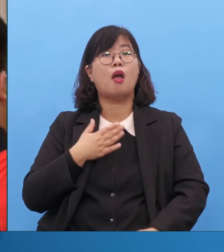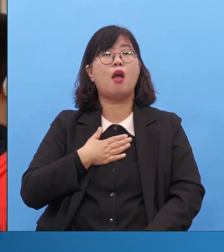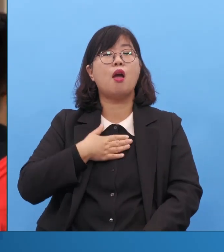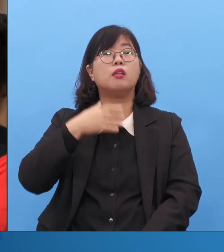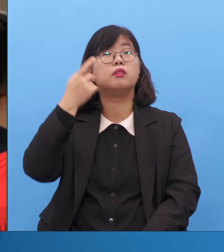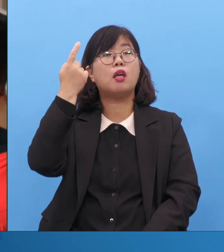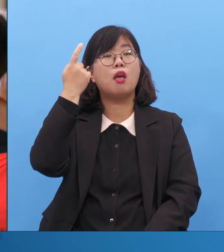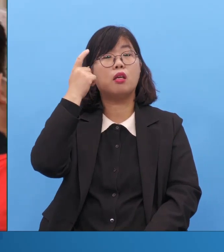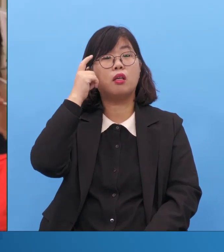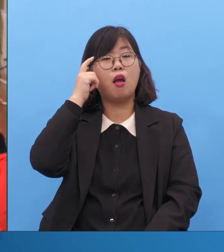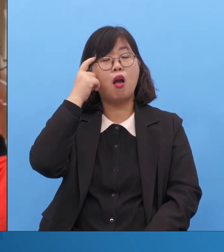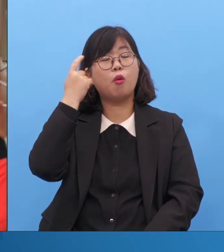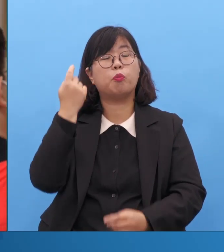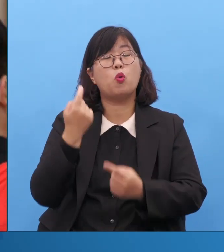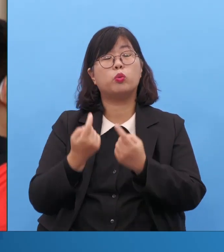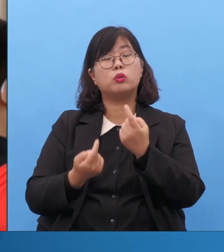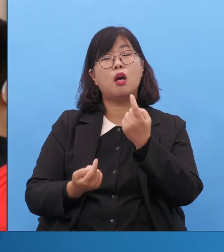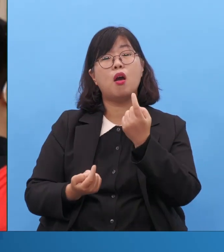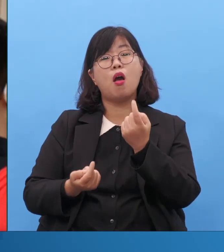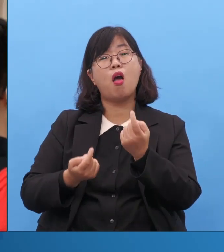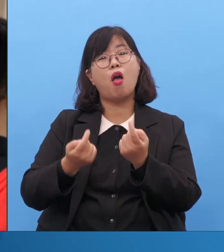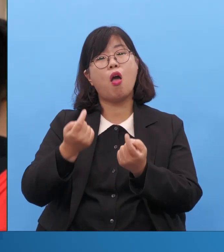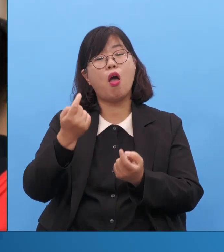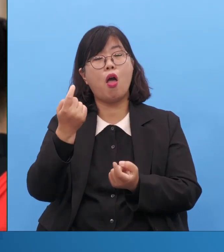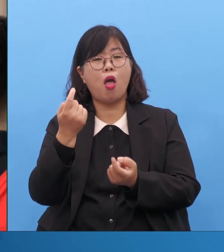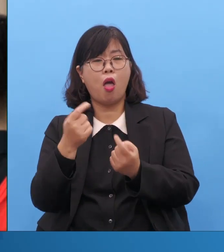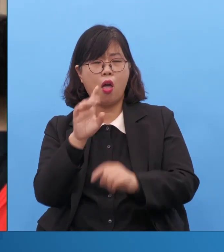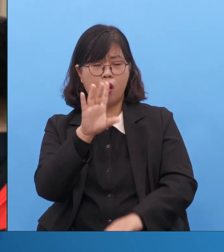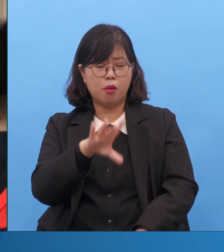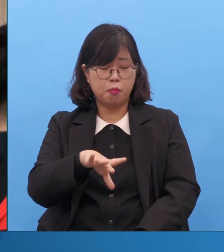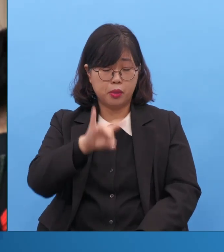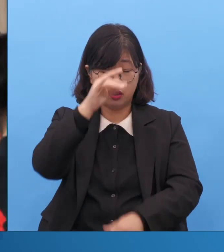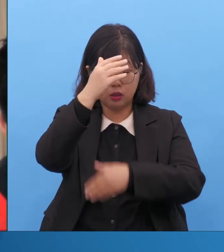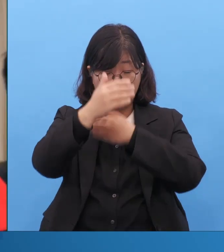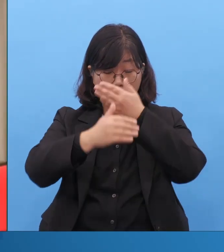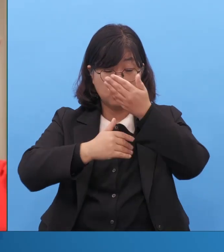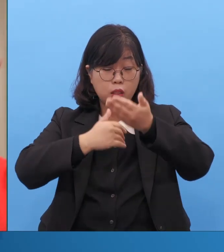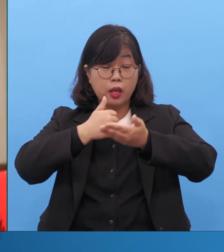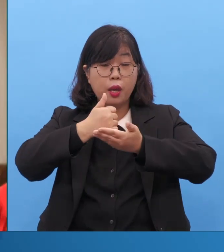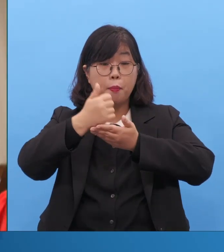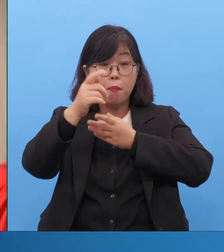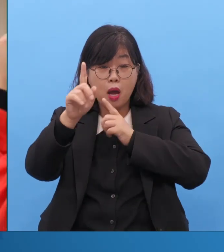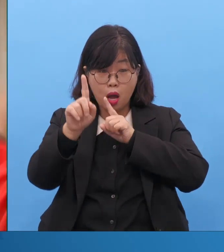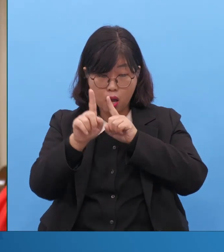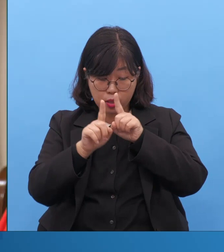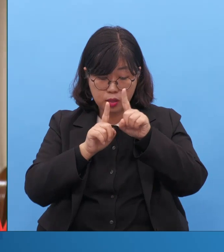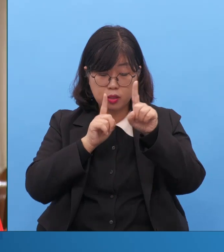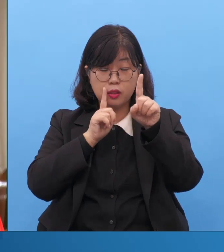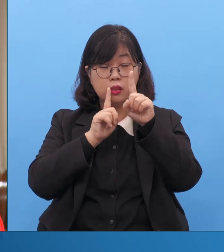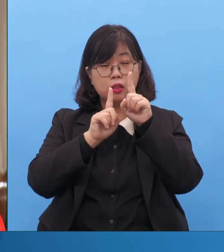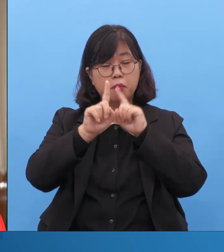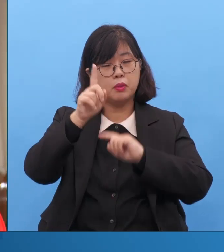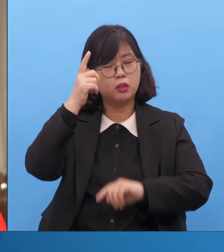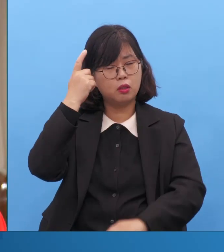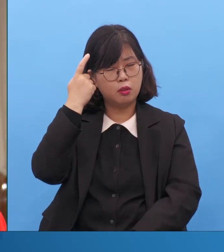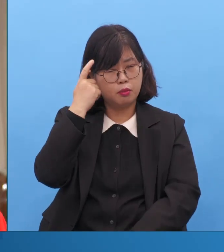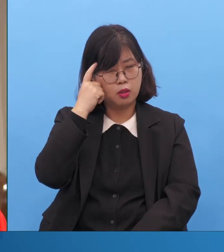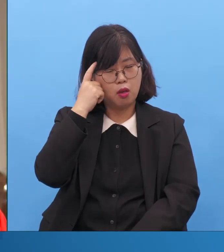내 생각보다 하나님 말씀